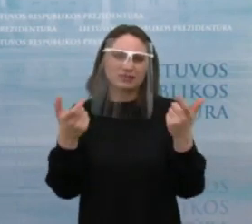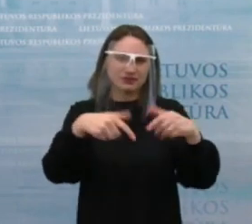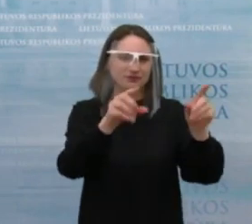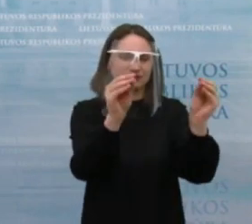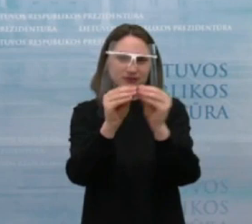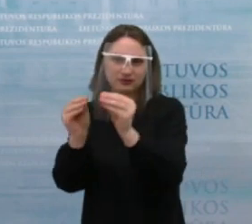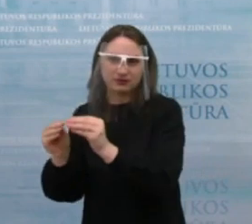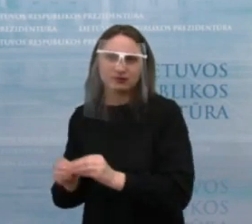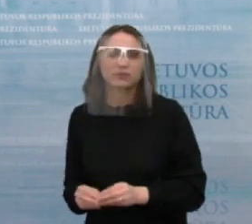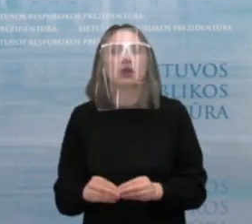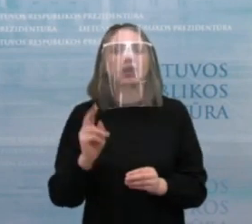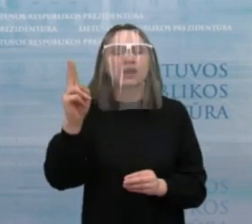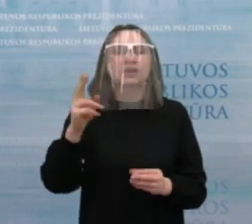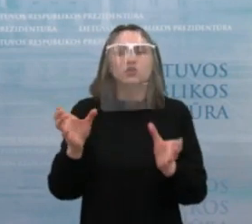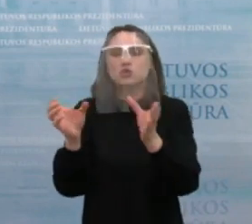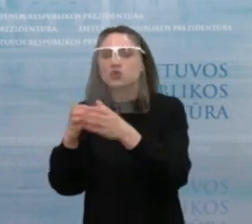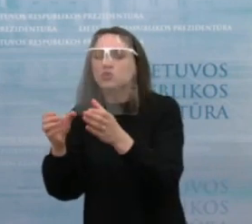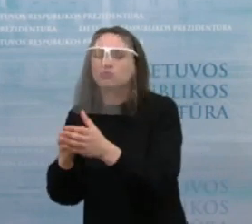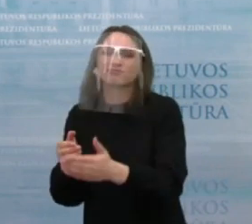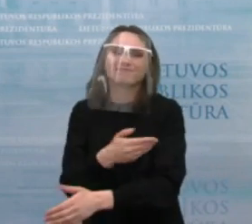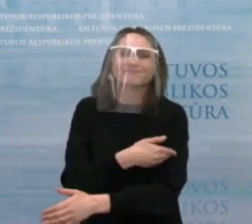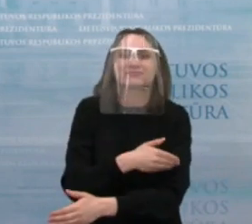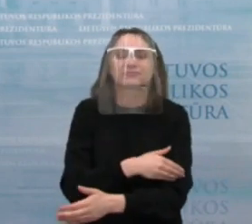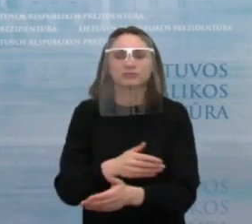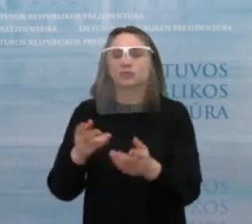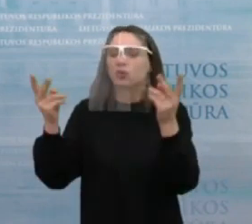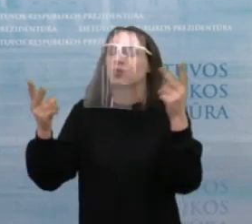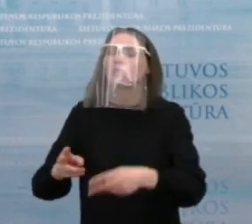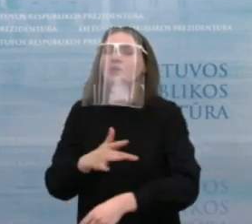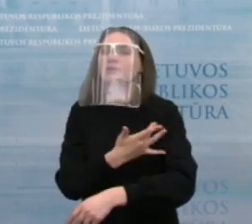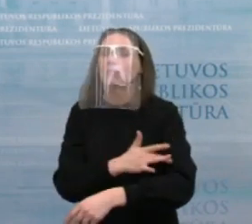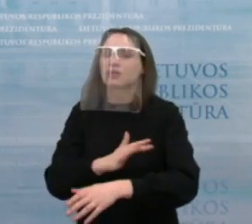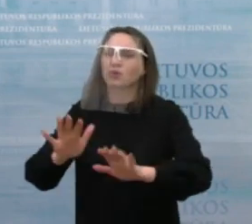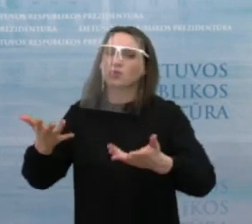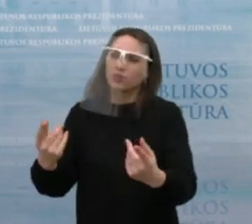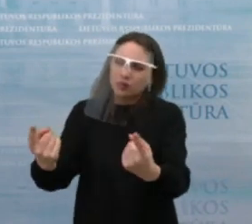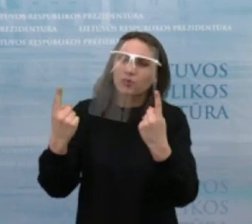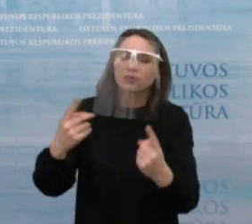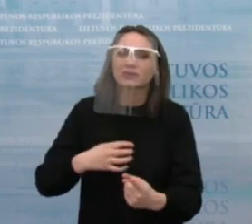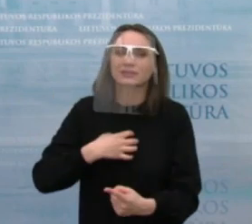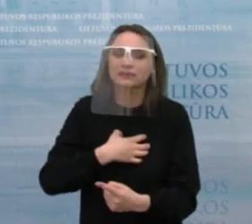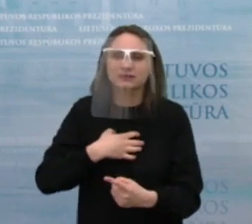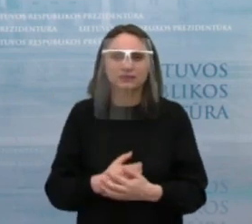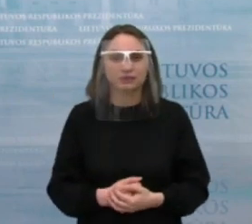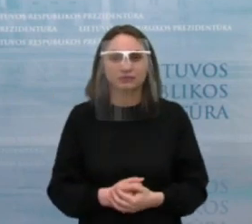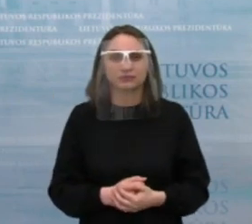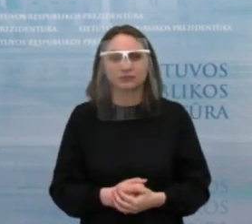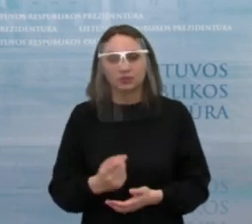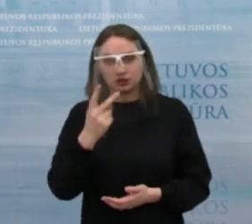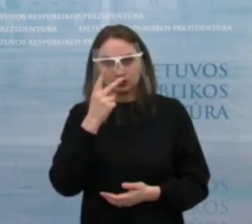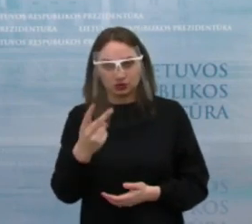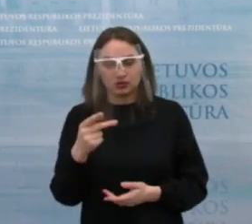klausimas jautriausiam visuomenės grupėm, kokiu paslaugų tiem žmonėm reikia labiausiai ir tada pasižiūrėti, kaip mes gebame